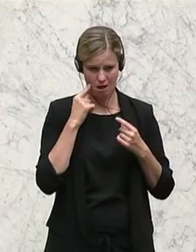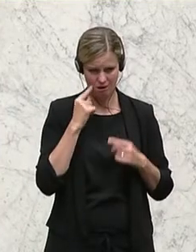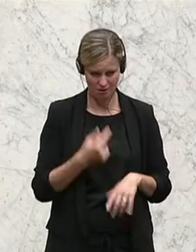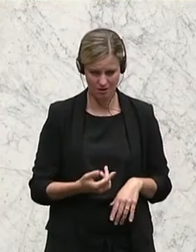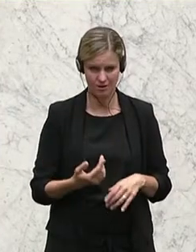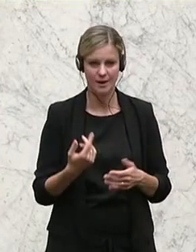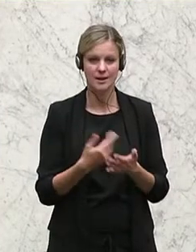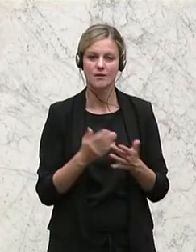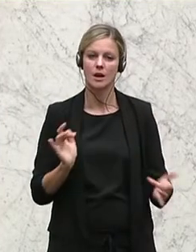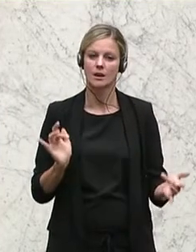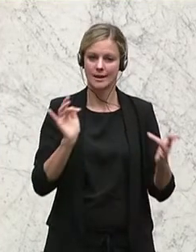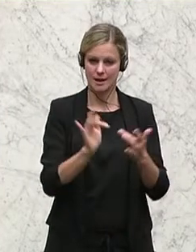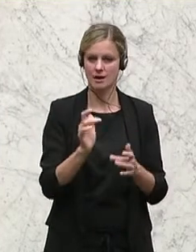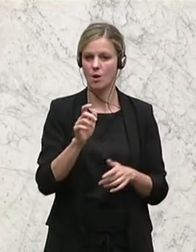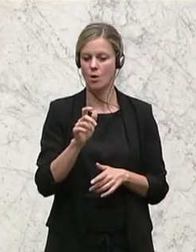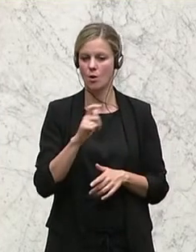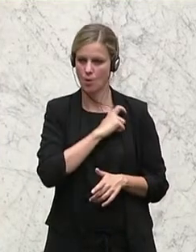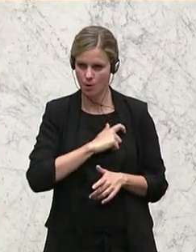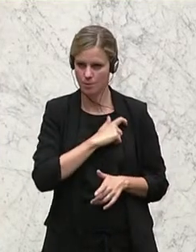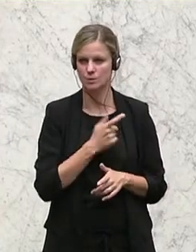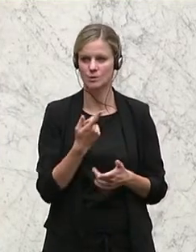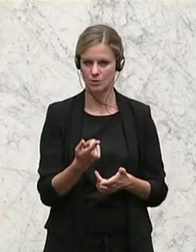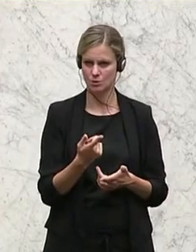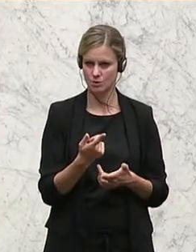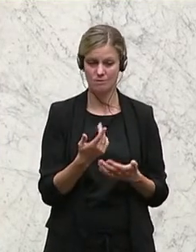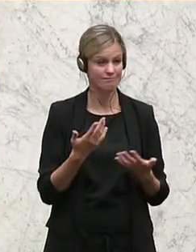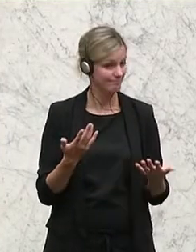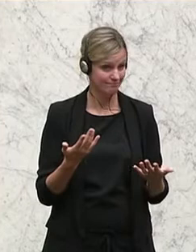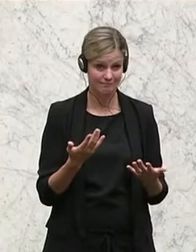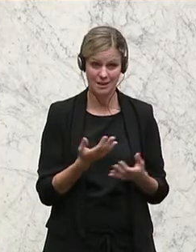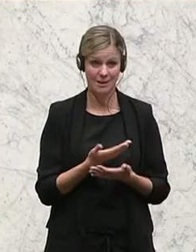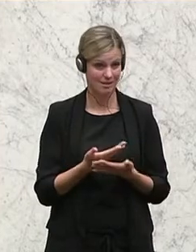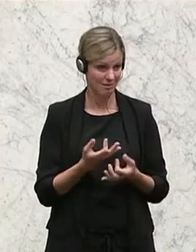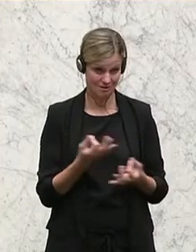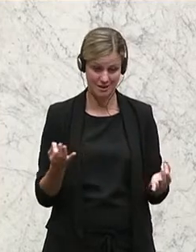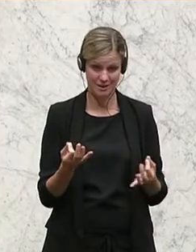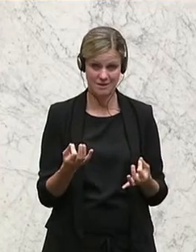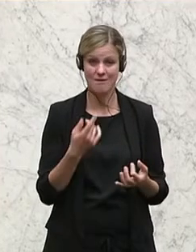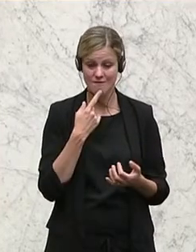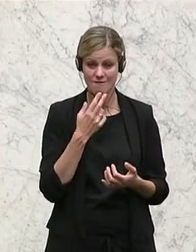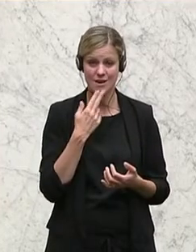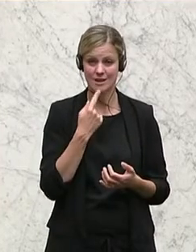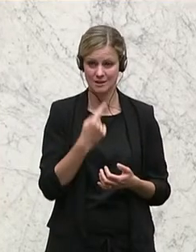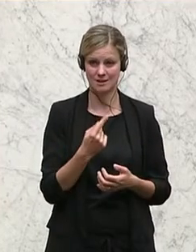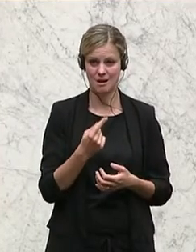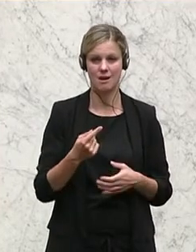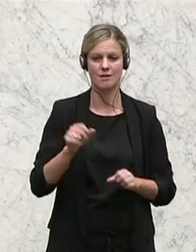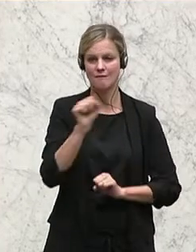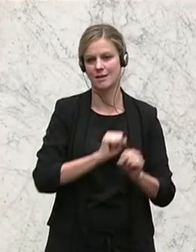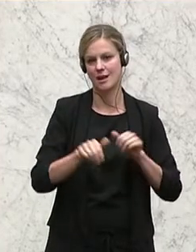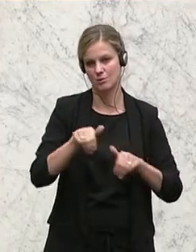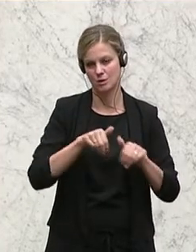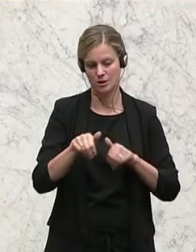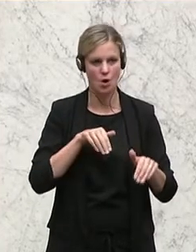von der Opposition oder sonst wer, sondern das ist die Aussage von Herrn Verteidigungsminister. Dass die Flüchtlingspolitik, meine sehr geehrten Damen